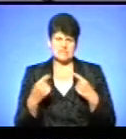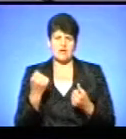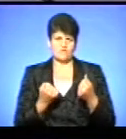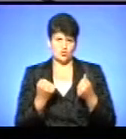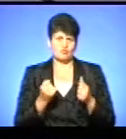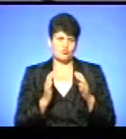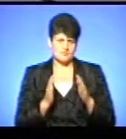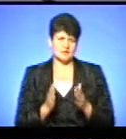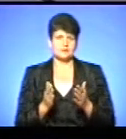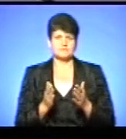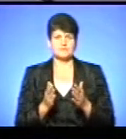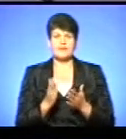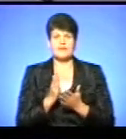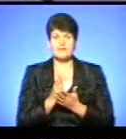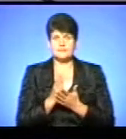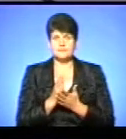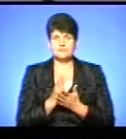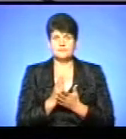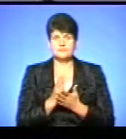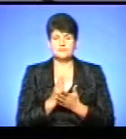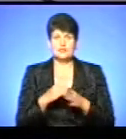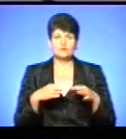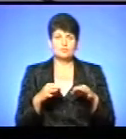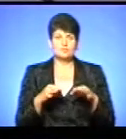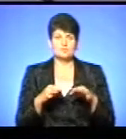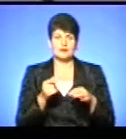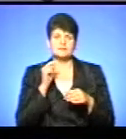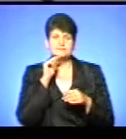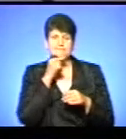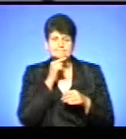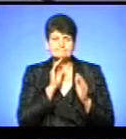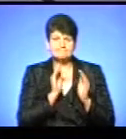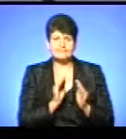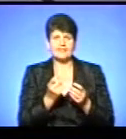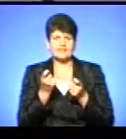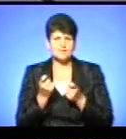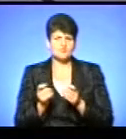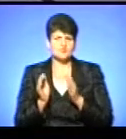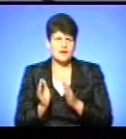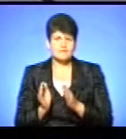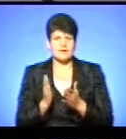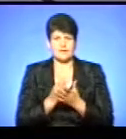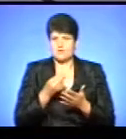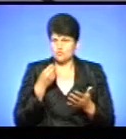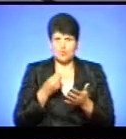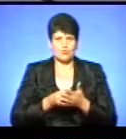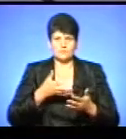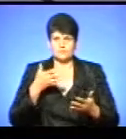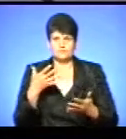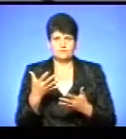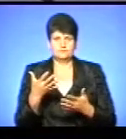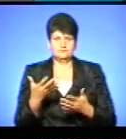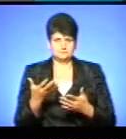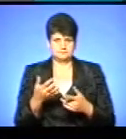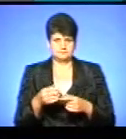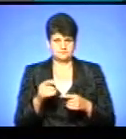і є автомобілі бюджетного класу, є дешевші автомобілі, є дорогі автомобілі, елітні так